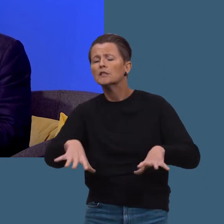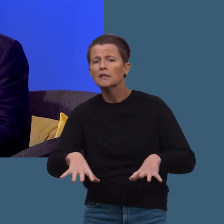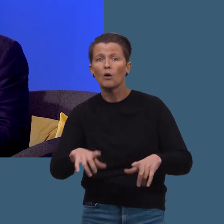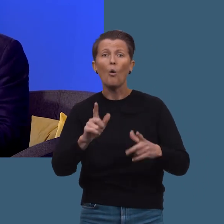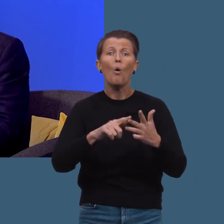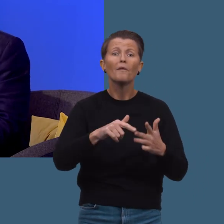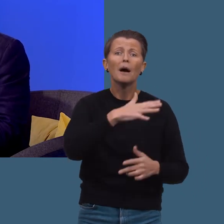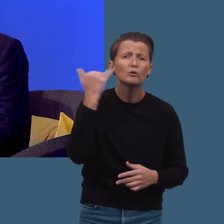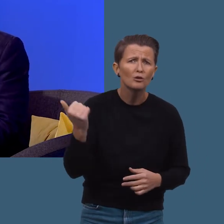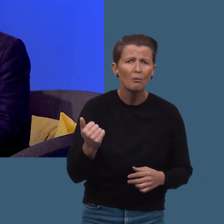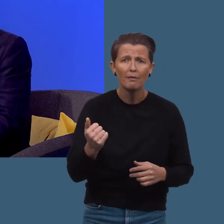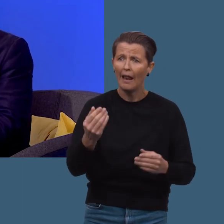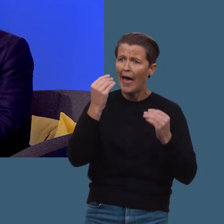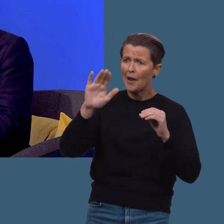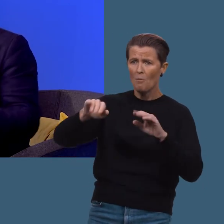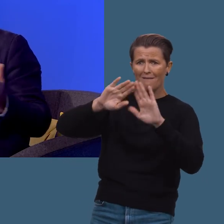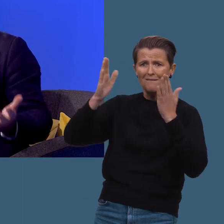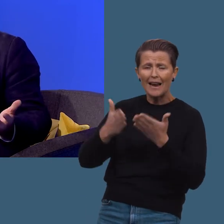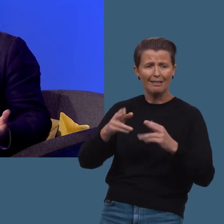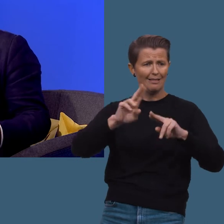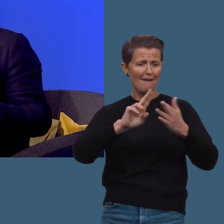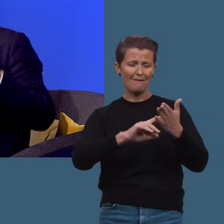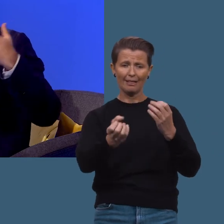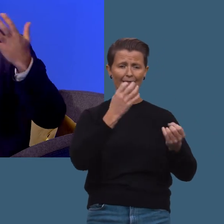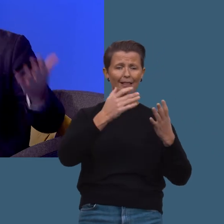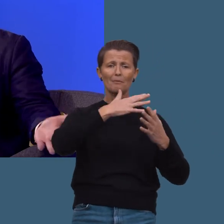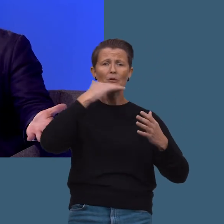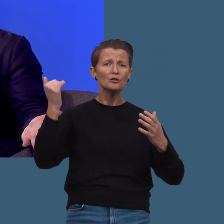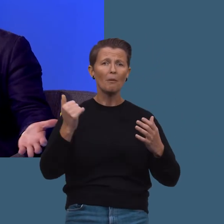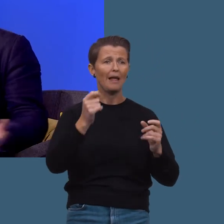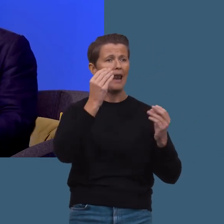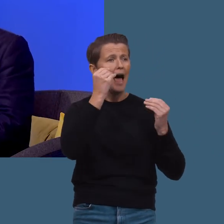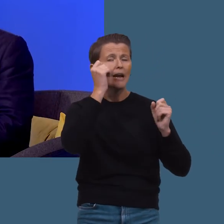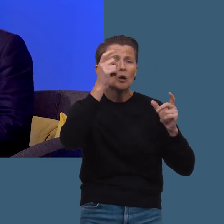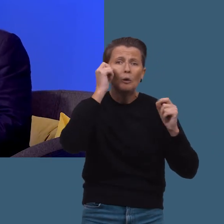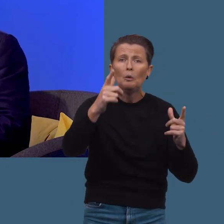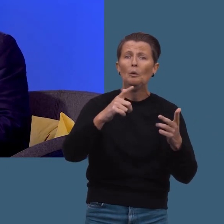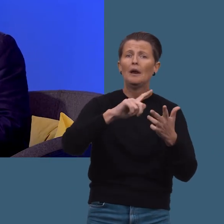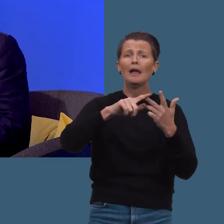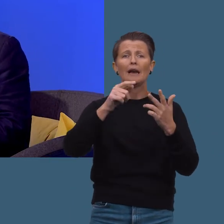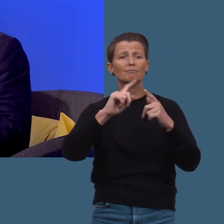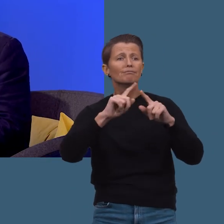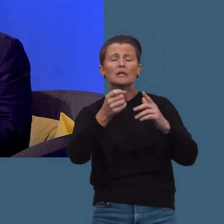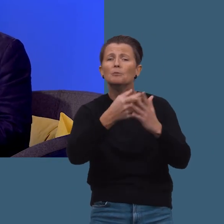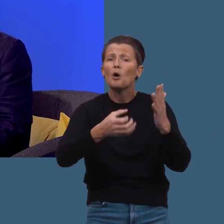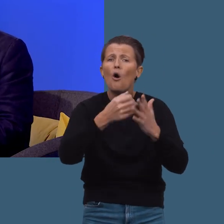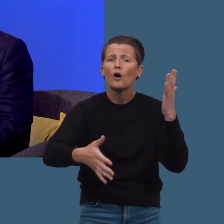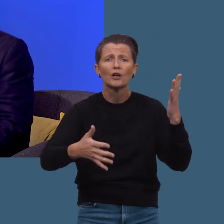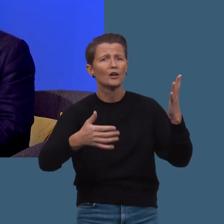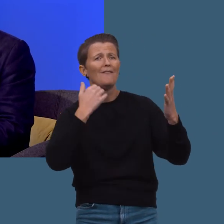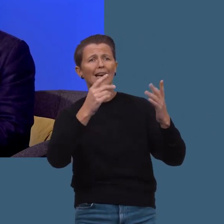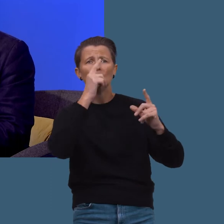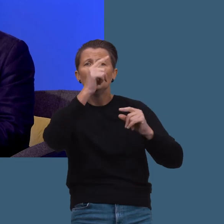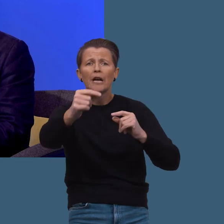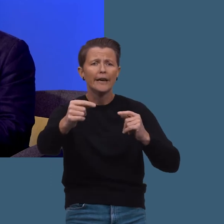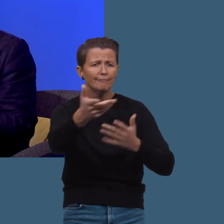det er artig. Det er artig å lære om verden og om FN. å lære andre kulturer å kjenne. Og lære til andre språk. Og være